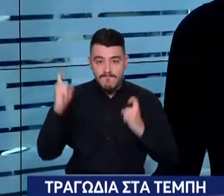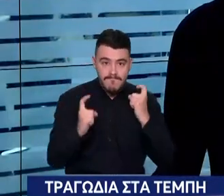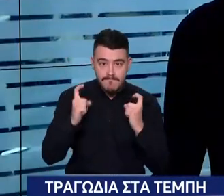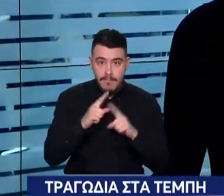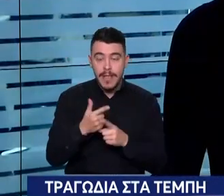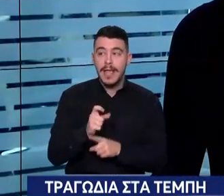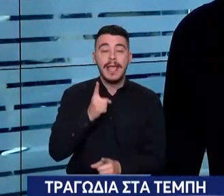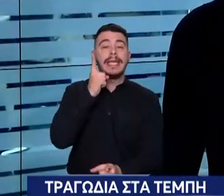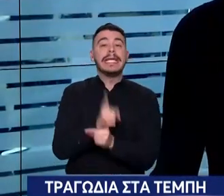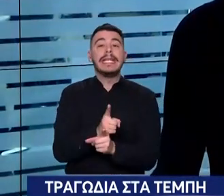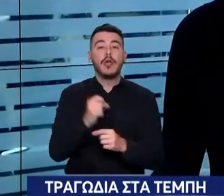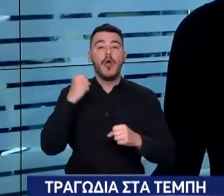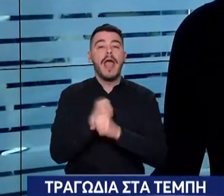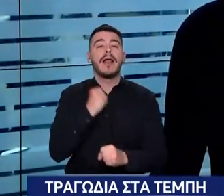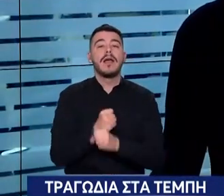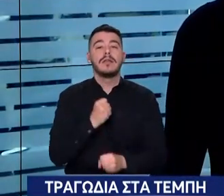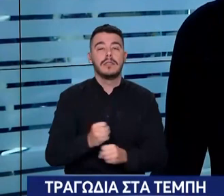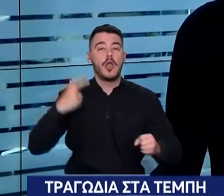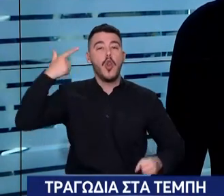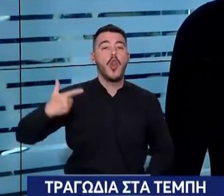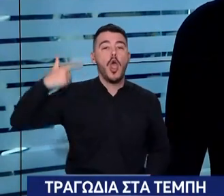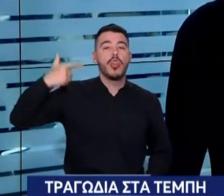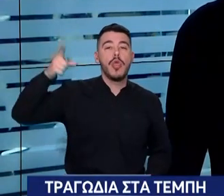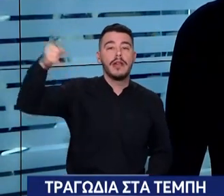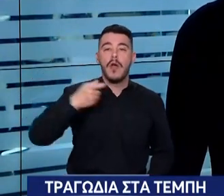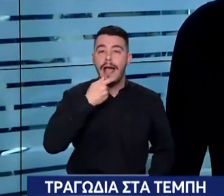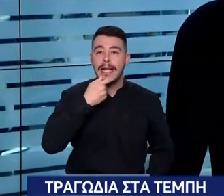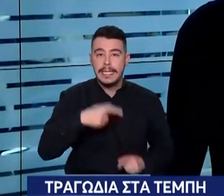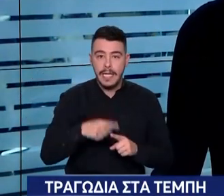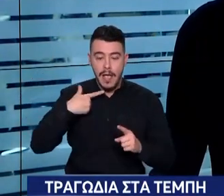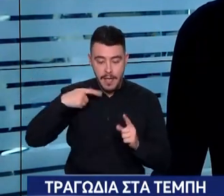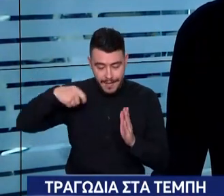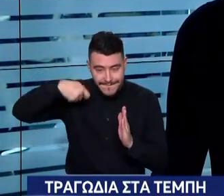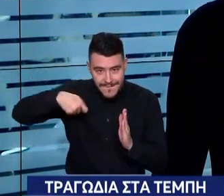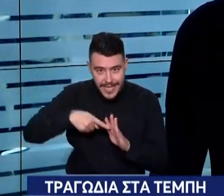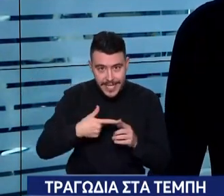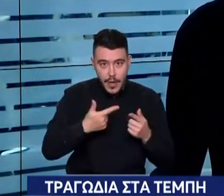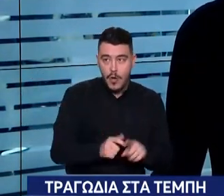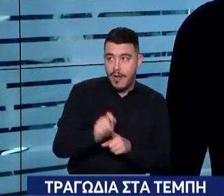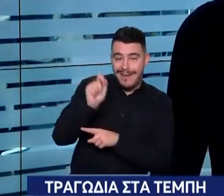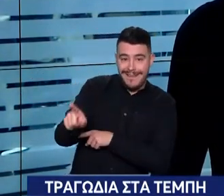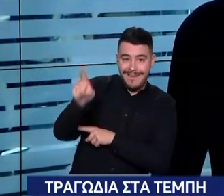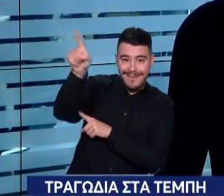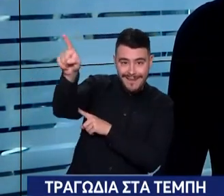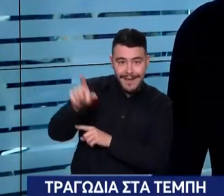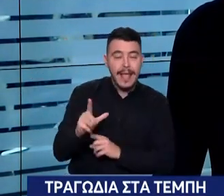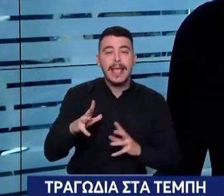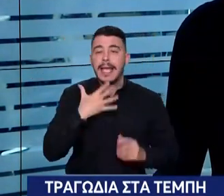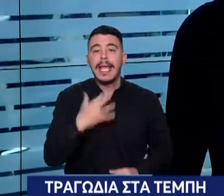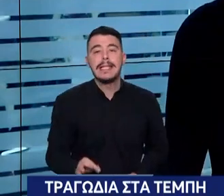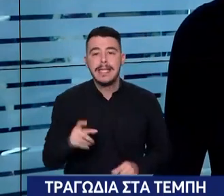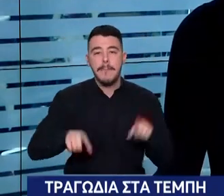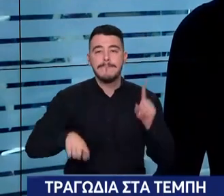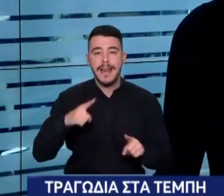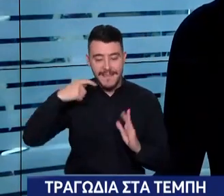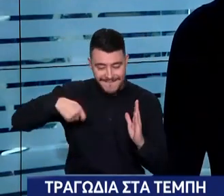ειδικό εργαστήριο στο Λονδίνο το οποίο μπορεί να ανακτήσει υλικό. Να ανακτήσει υλικό γιατί σε αυτά τα βίντεο πάνω έχουν εγγραφτεί και άλλα και μιλάμε για τα